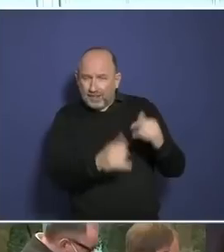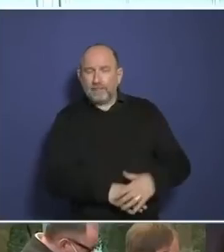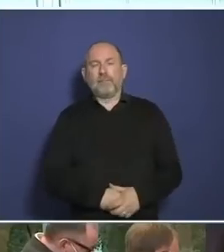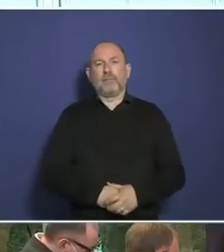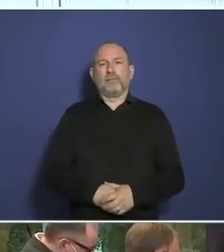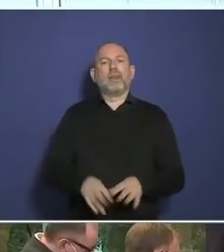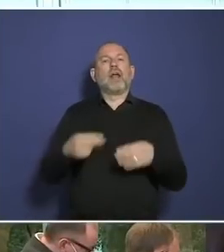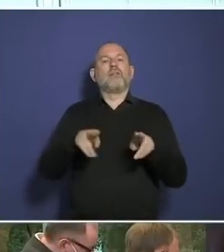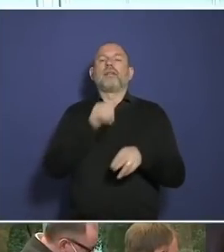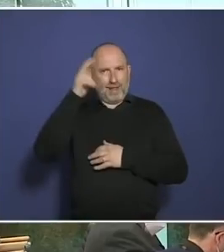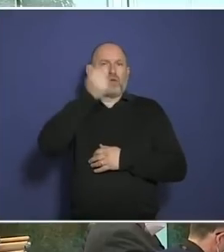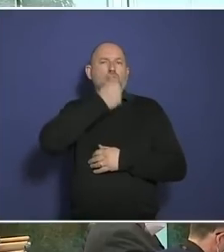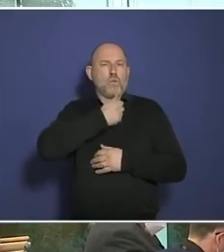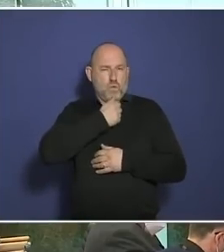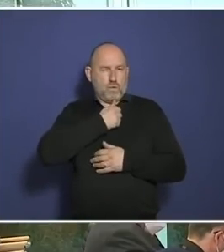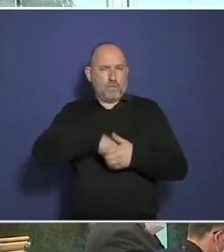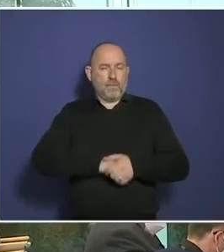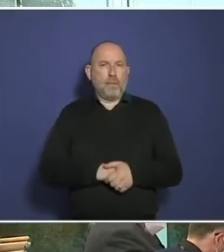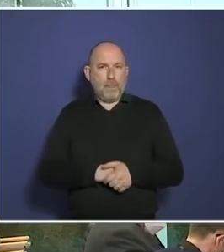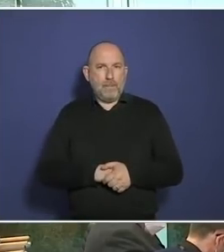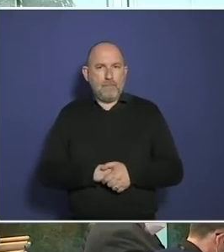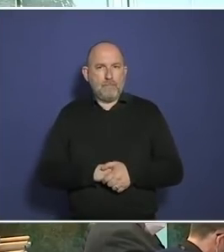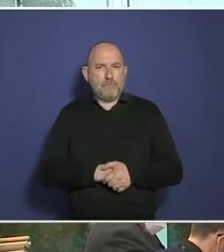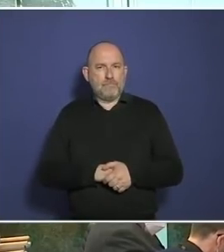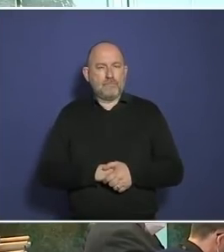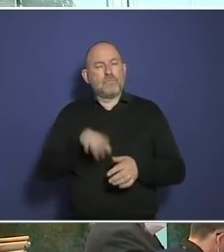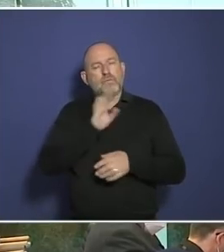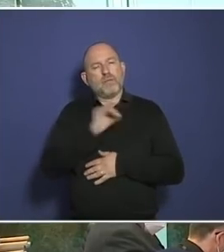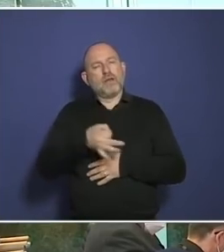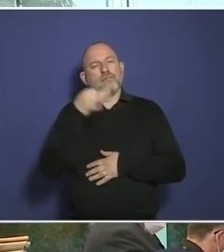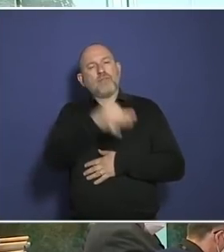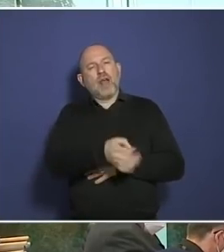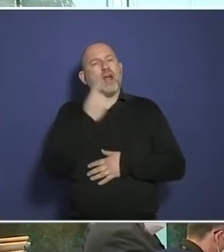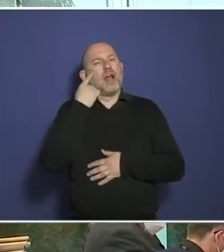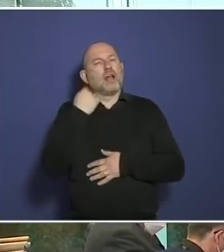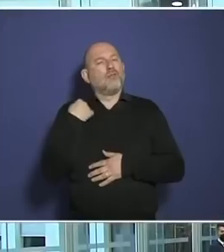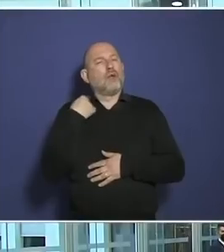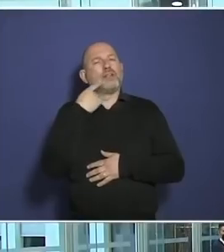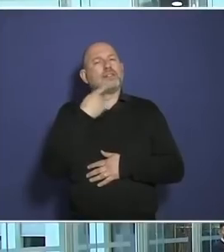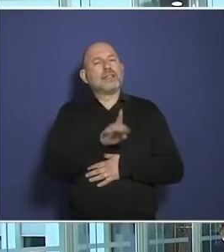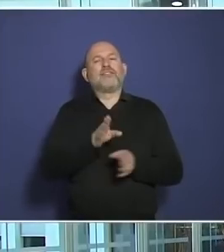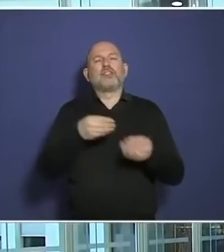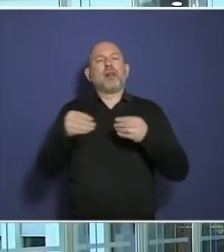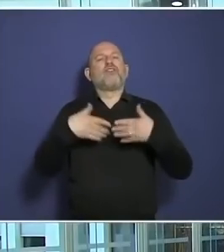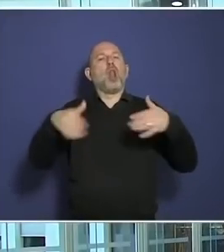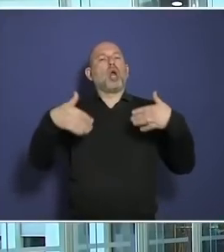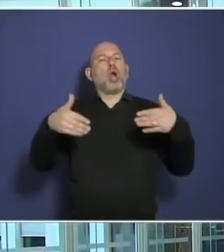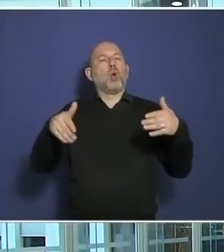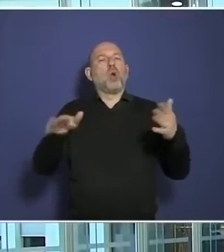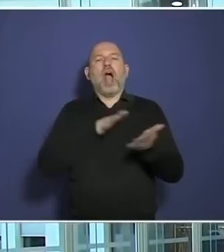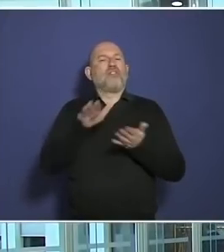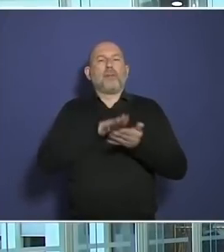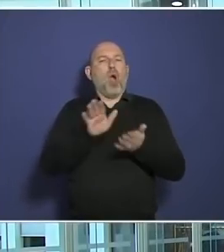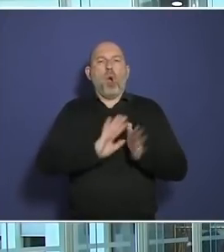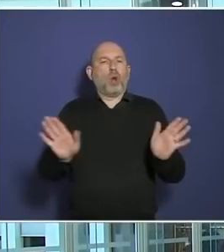dauert meines Erachtens nicht. Herr Lauterbach, hatten vorhin gesagt, das Spielraum für Lockerungen ist komplett aufgebraucht. Was heißt das